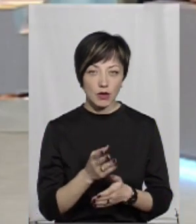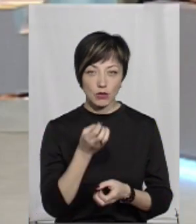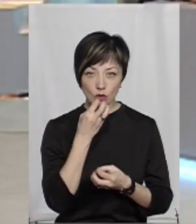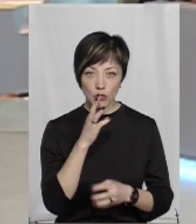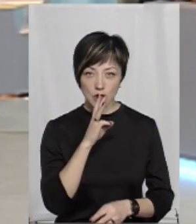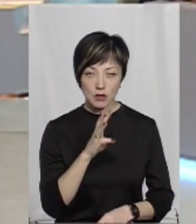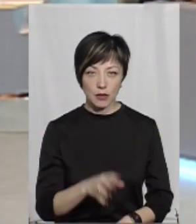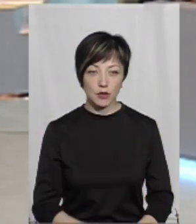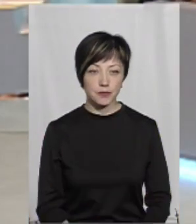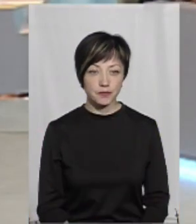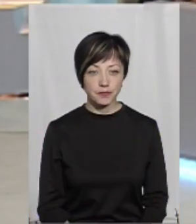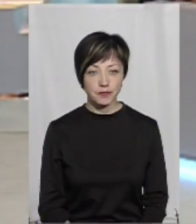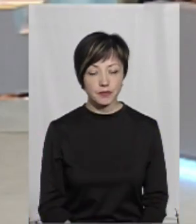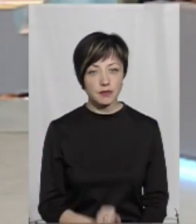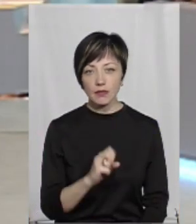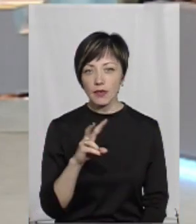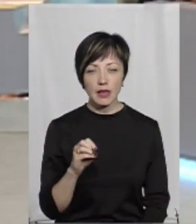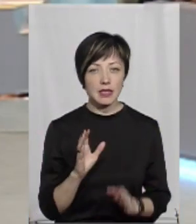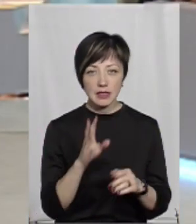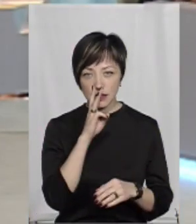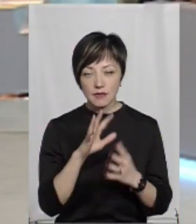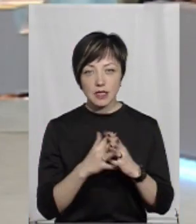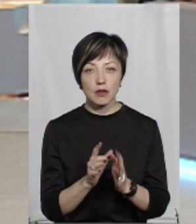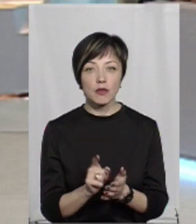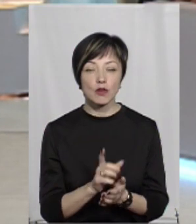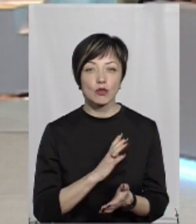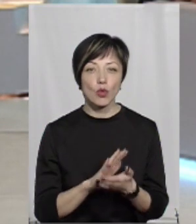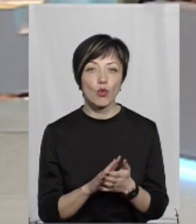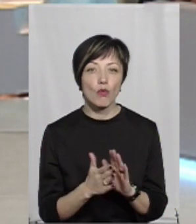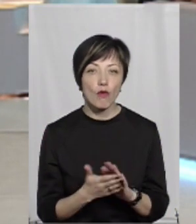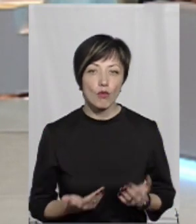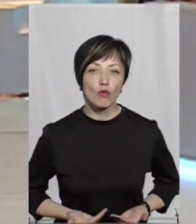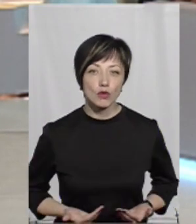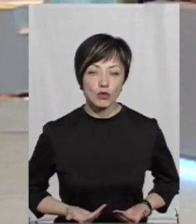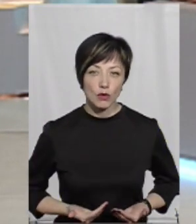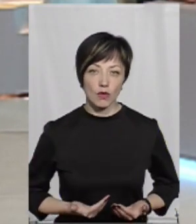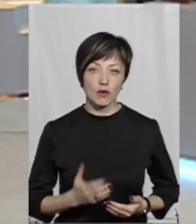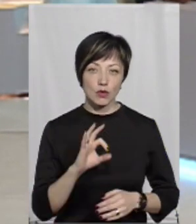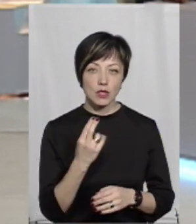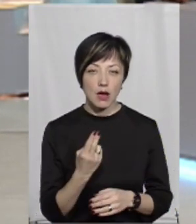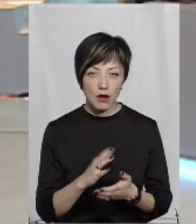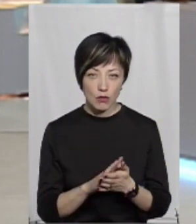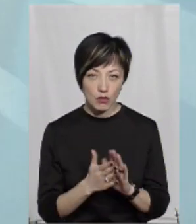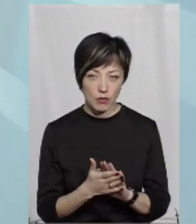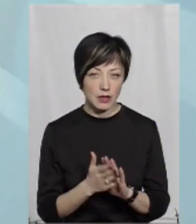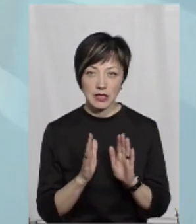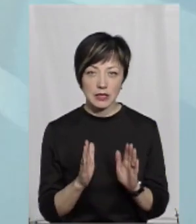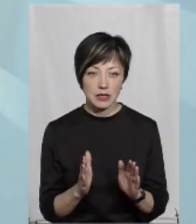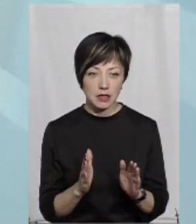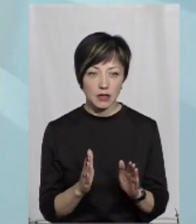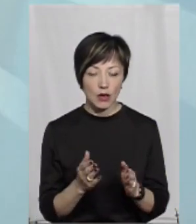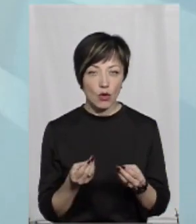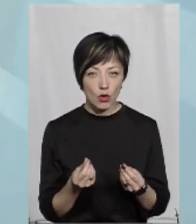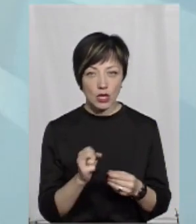добру зарплату. Але не тільки зарплати. В селі повинні бути умови, побутові умови для ліка, соціальні. Не тільки